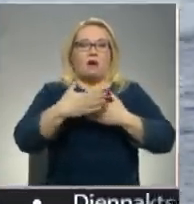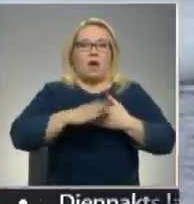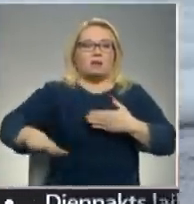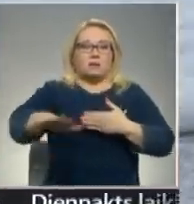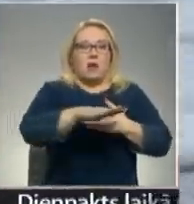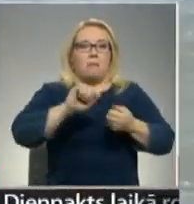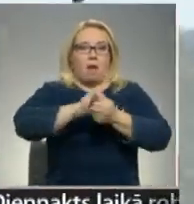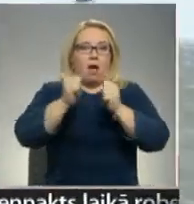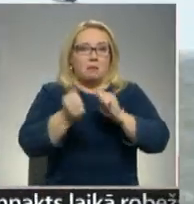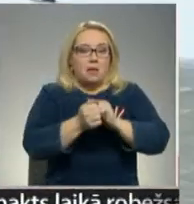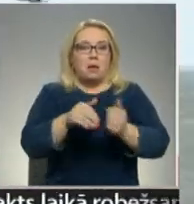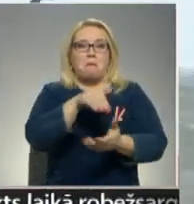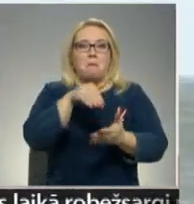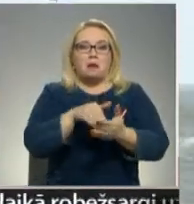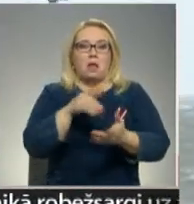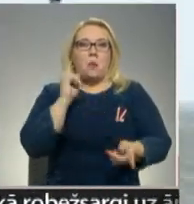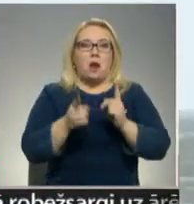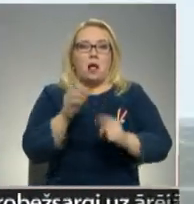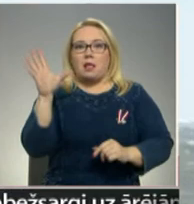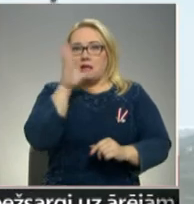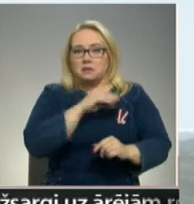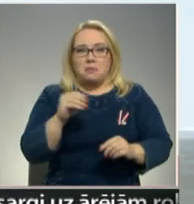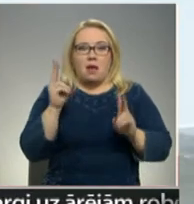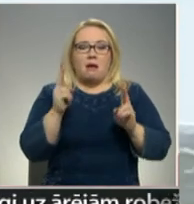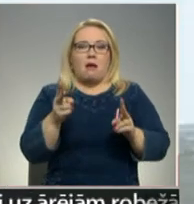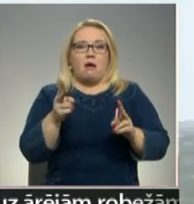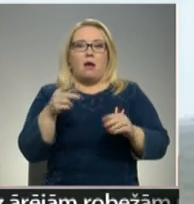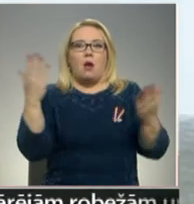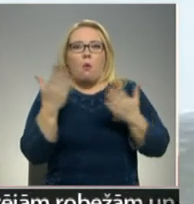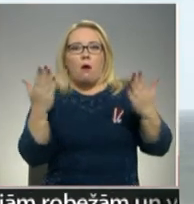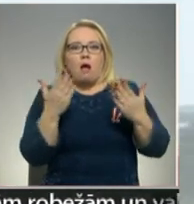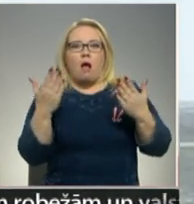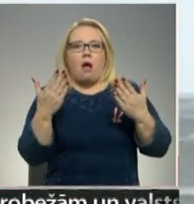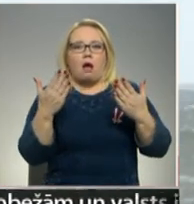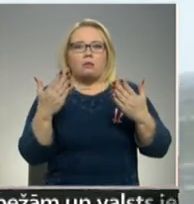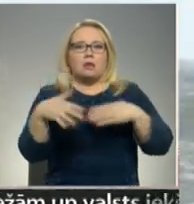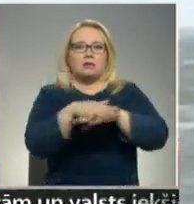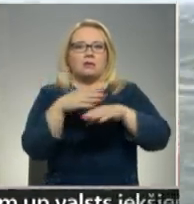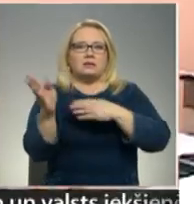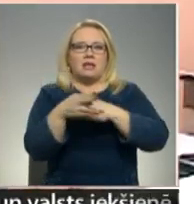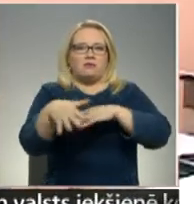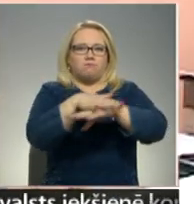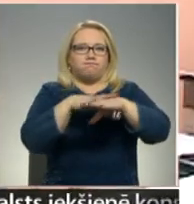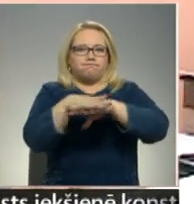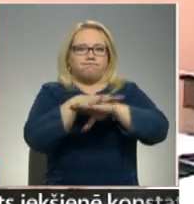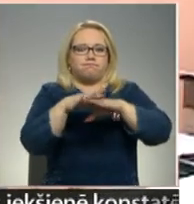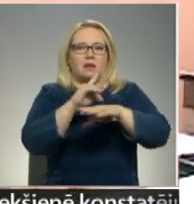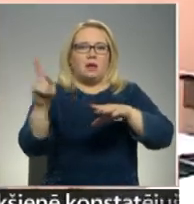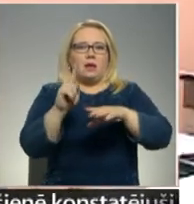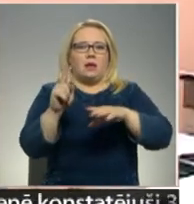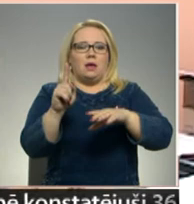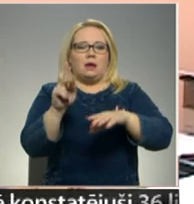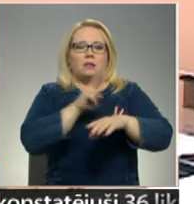tad pastāv reāli iespēja, ka vienkārši kaut kāda māsai ir traumēta